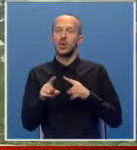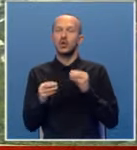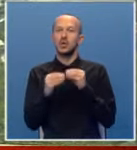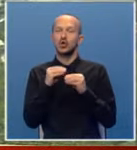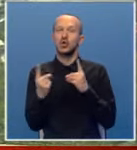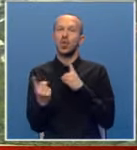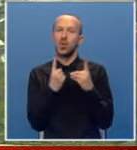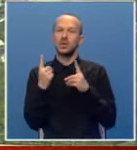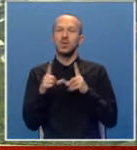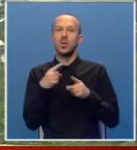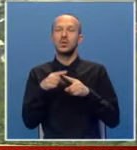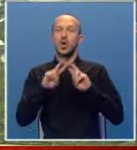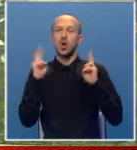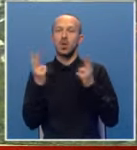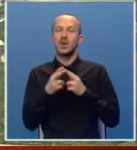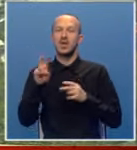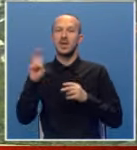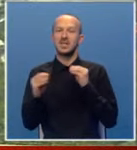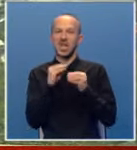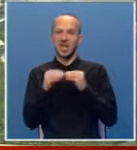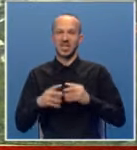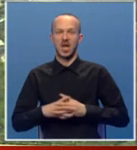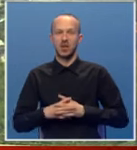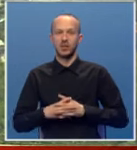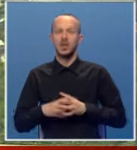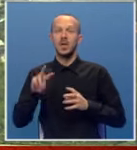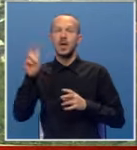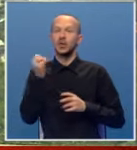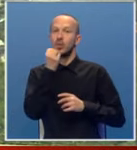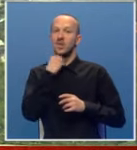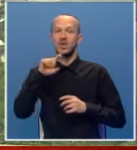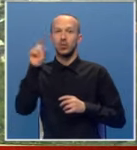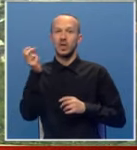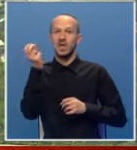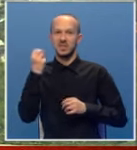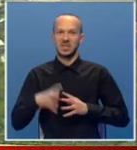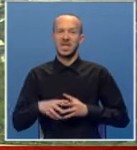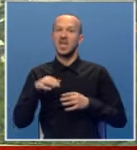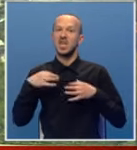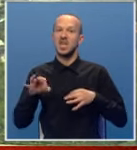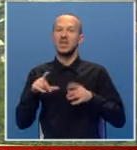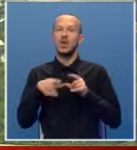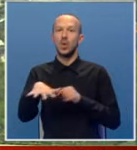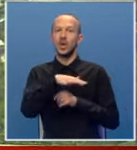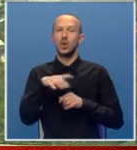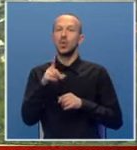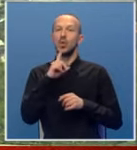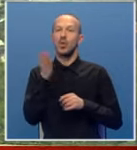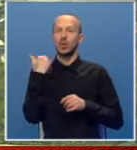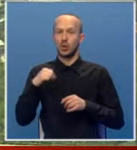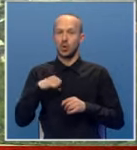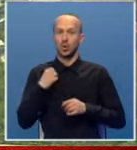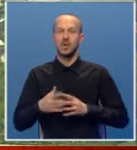složenim okolnostima uslijed globalne energetske krize, elektroprivreda Republike Srpske jedina je u regionu koja je u